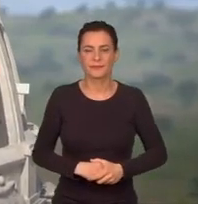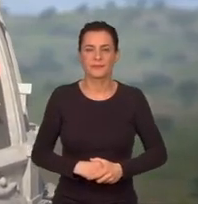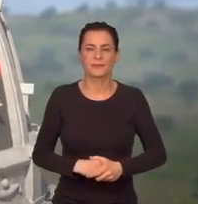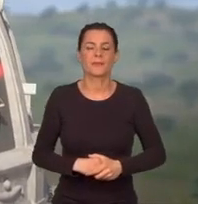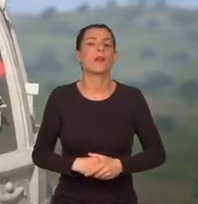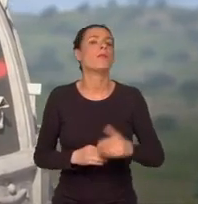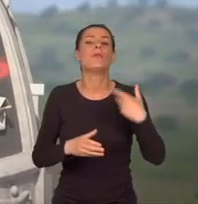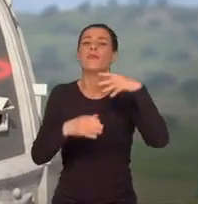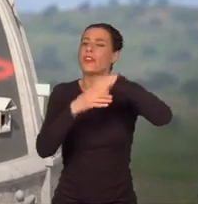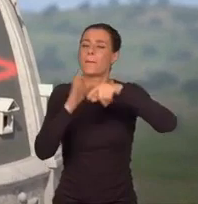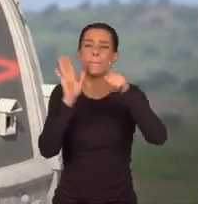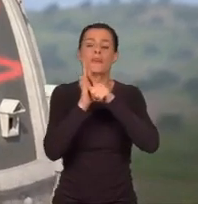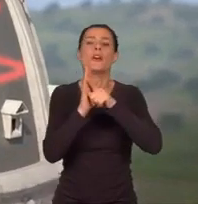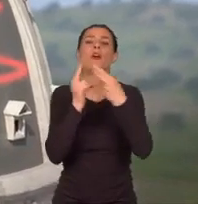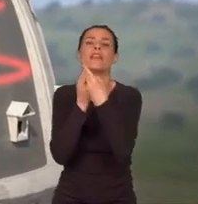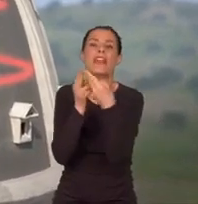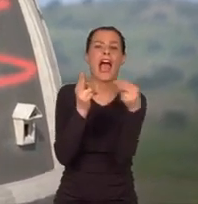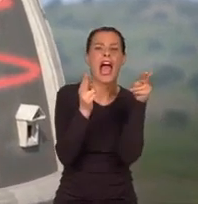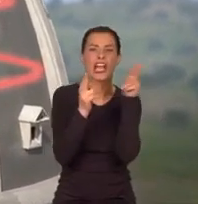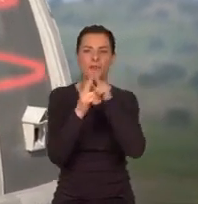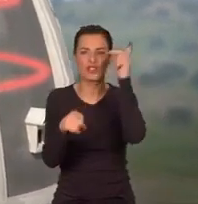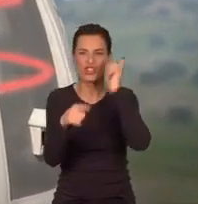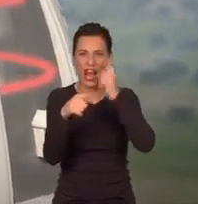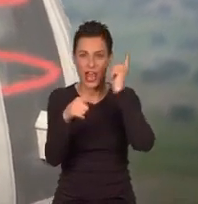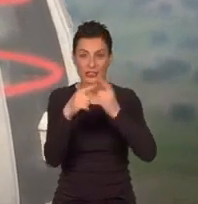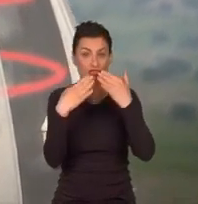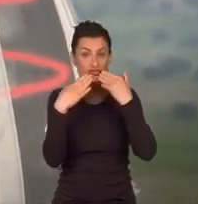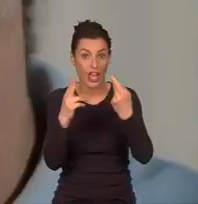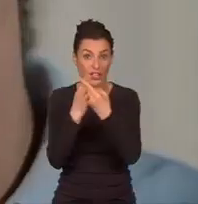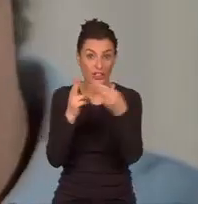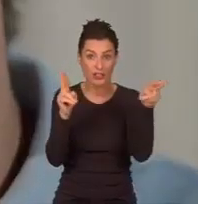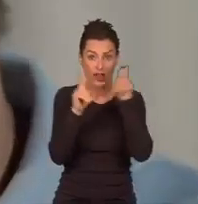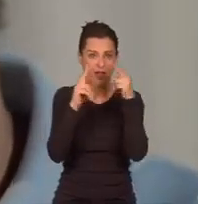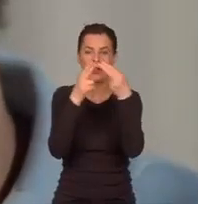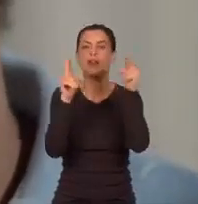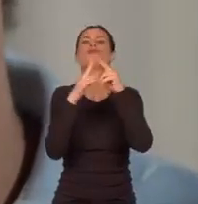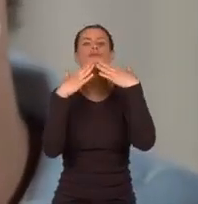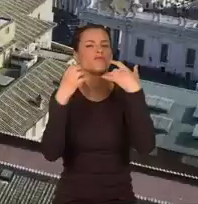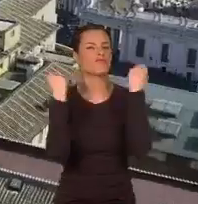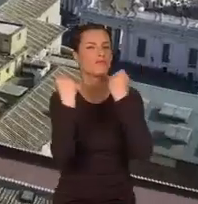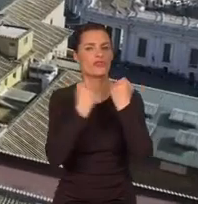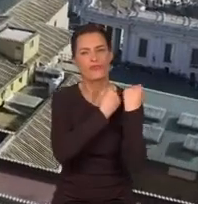Były tam żelazne taśmy. Ogrom żelaza czynił ją niezwykle nowoczesnym dziełem.